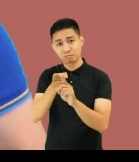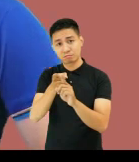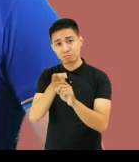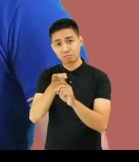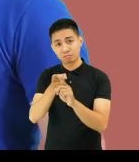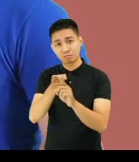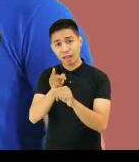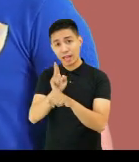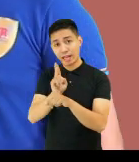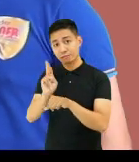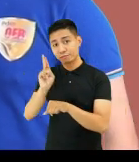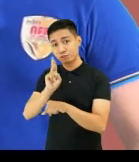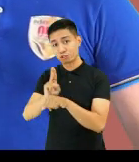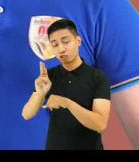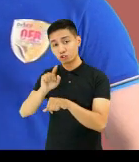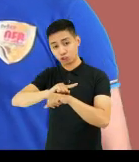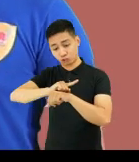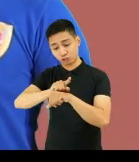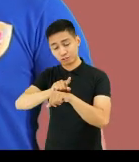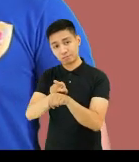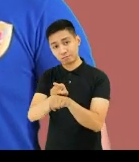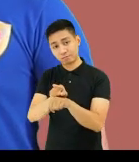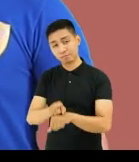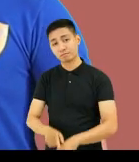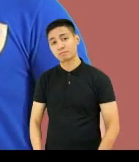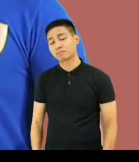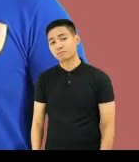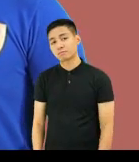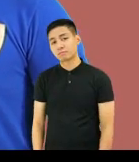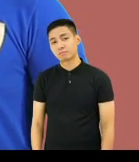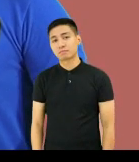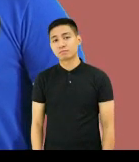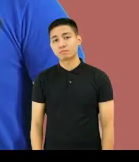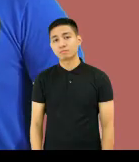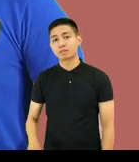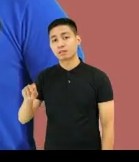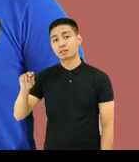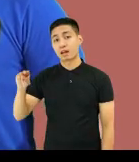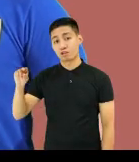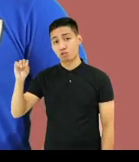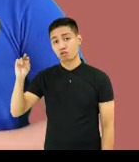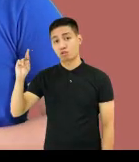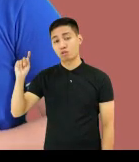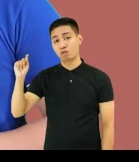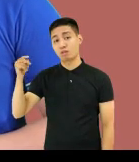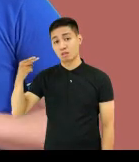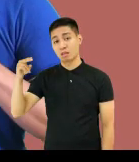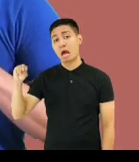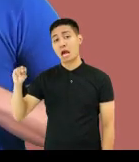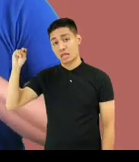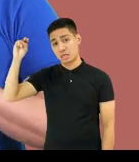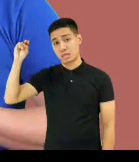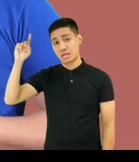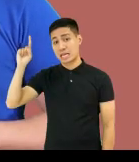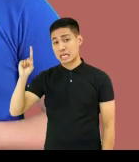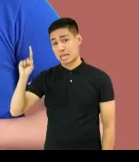Gamitin natin ang kompas rows. Sa hilaga ang direksyon kapag